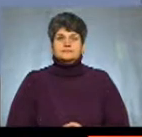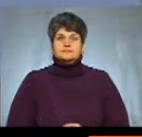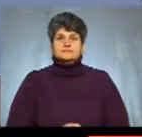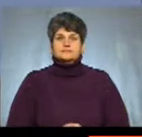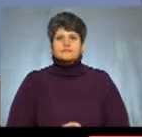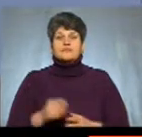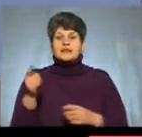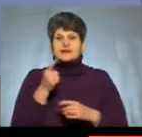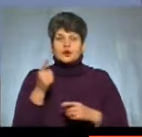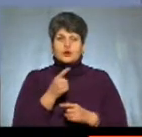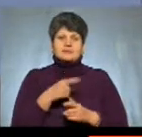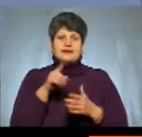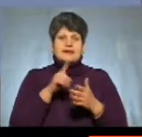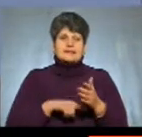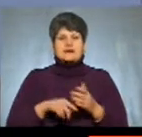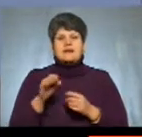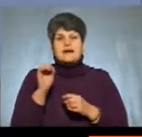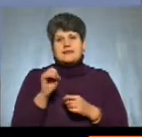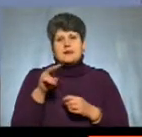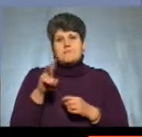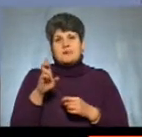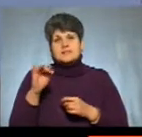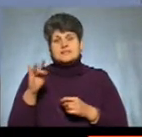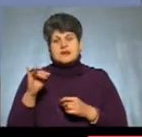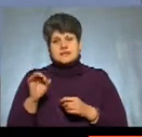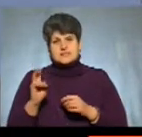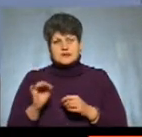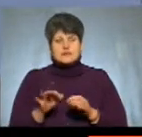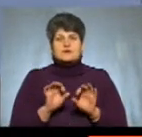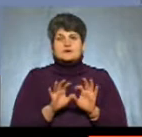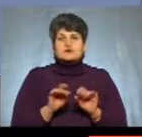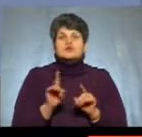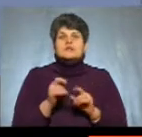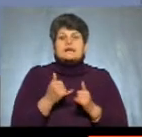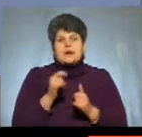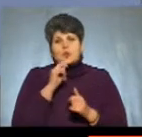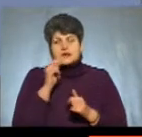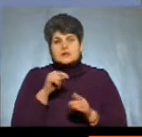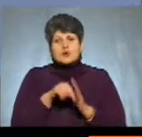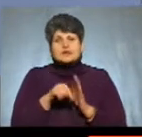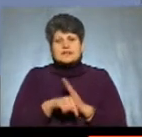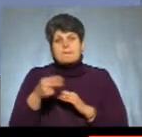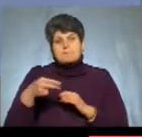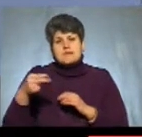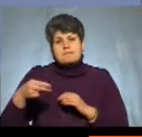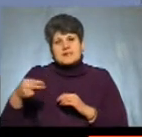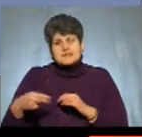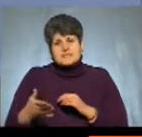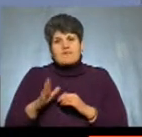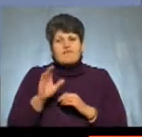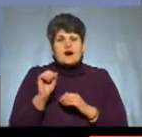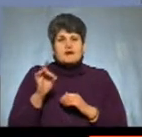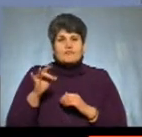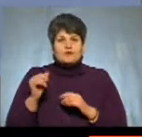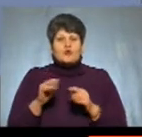Тернопільська релігієзнавець Елла Бестрицька прокоментувала, що для українців означає підписання Вселенським патріархом Варфоломієм